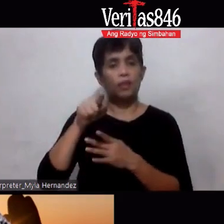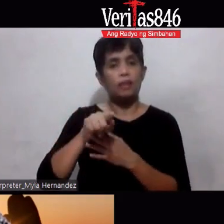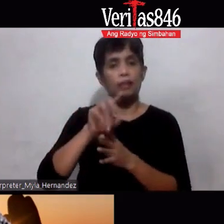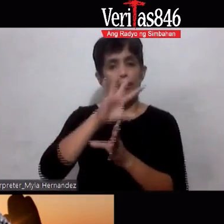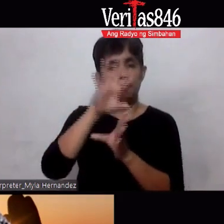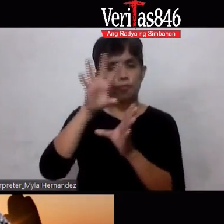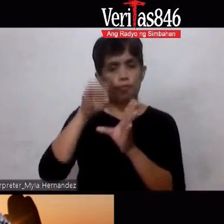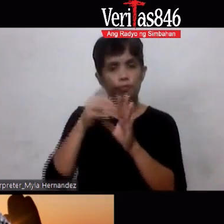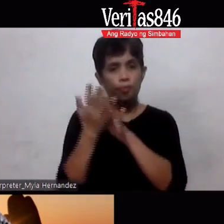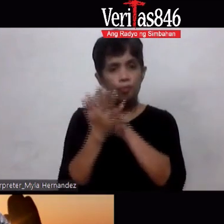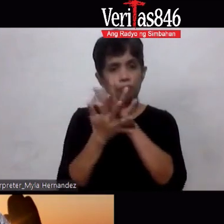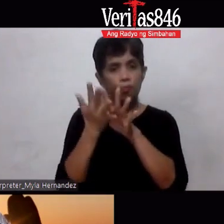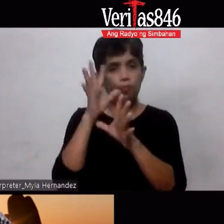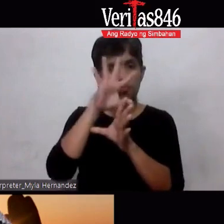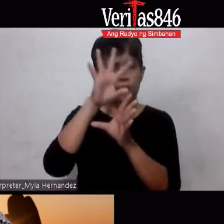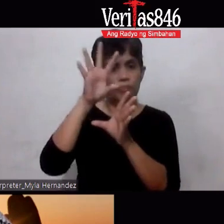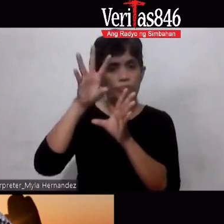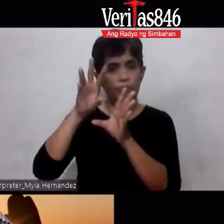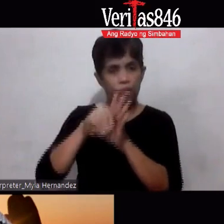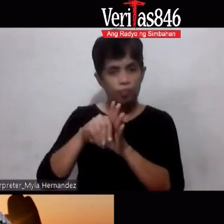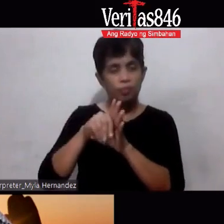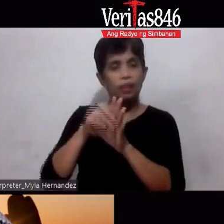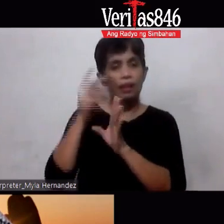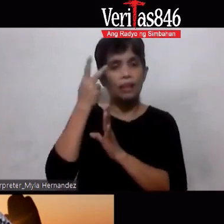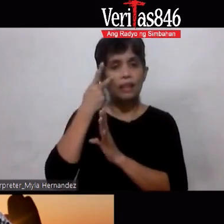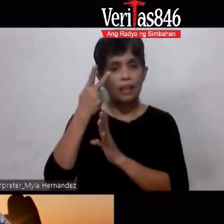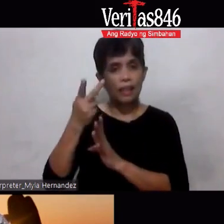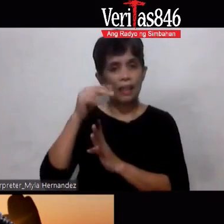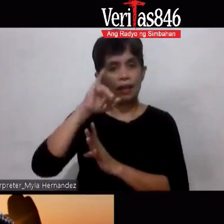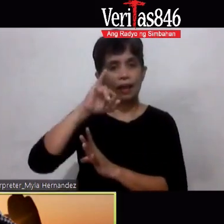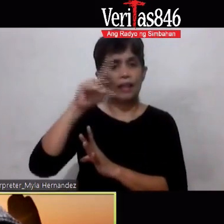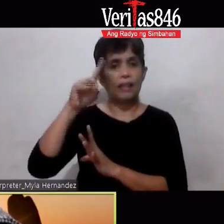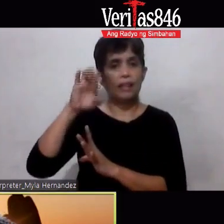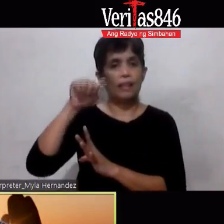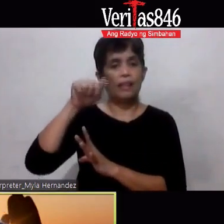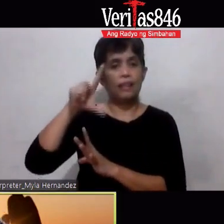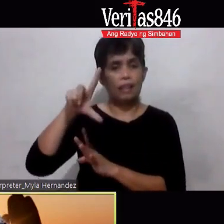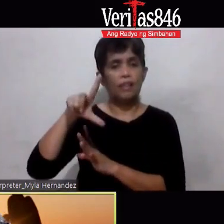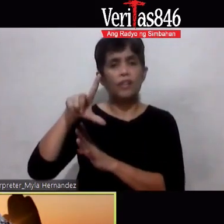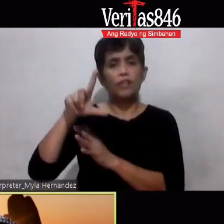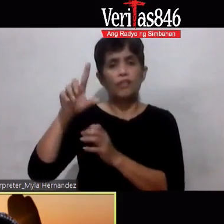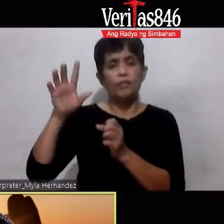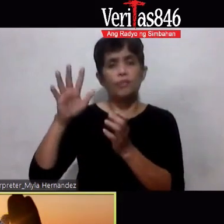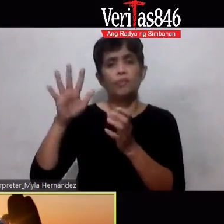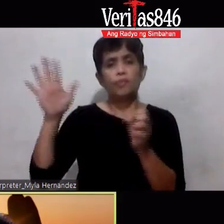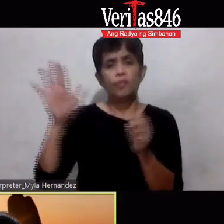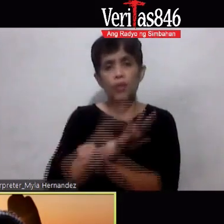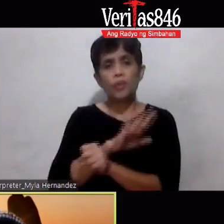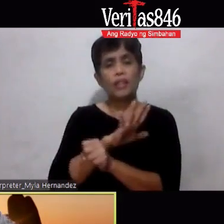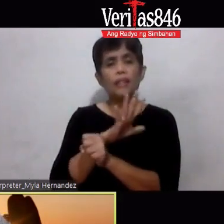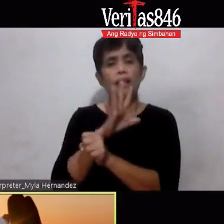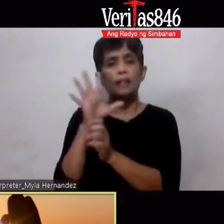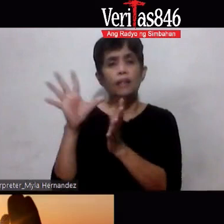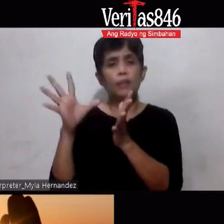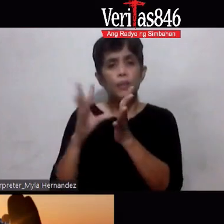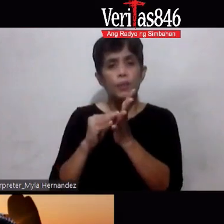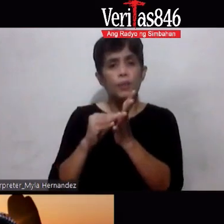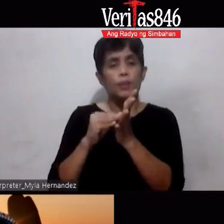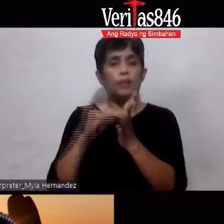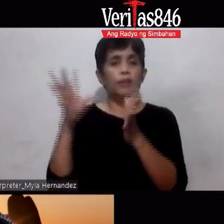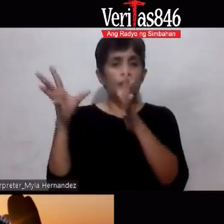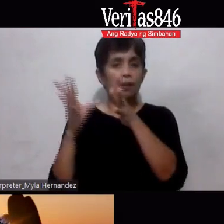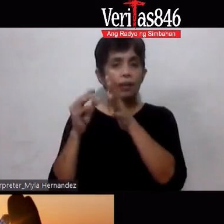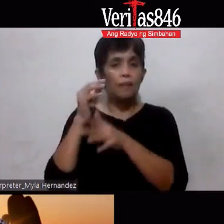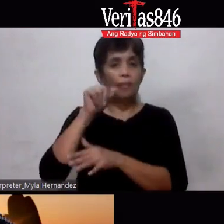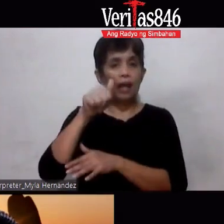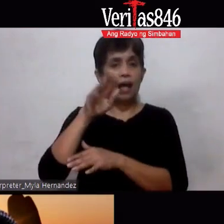fully ma-absorb yung benefit ng turmeric ok aanhin mo yung turmeric kung di mo magamit ok so this is